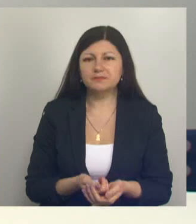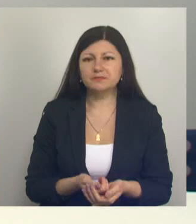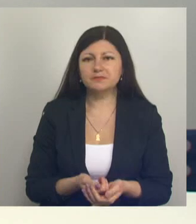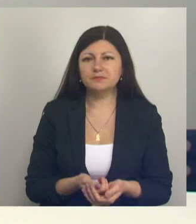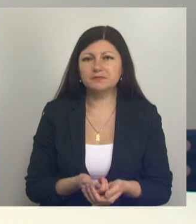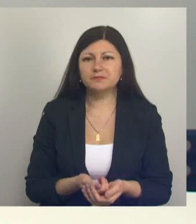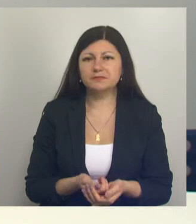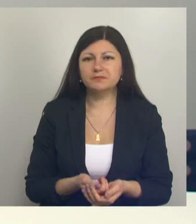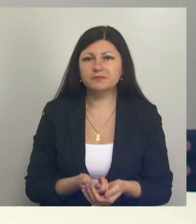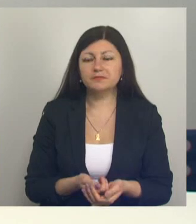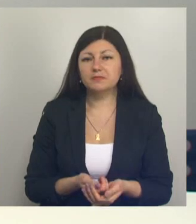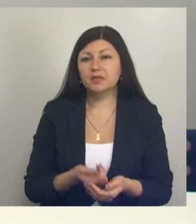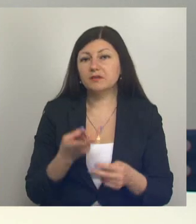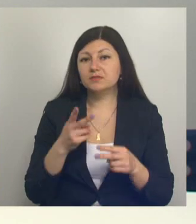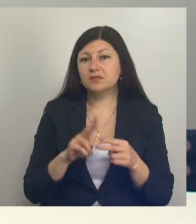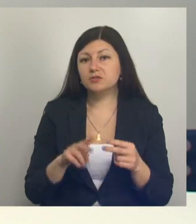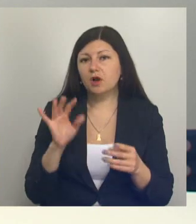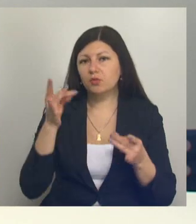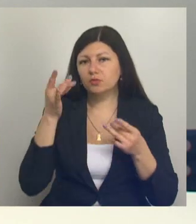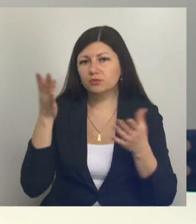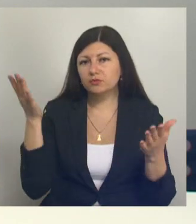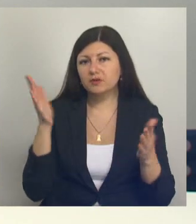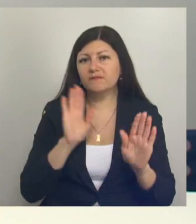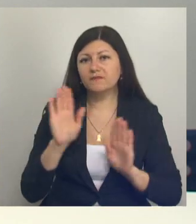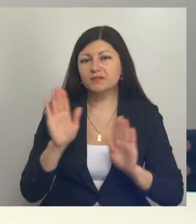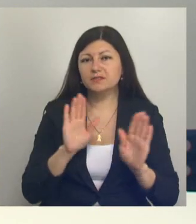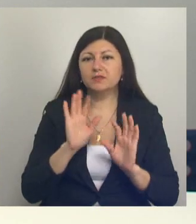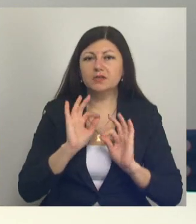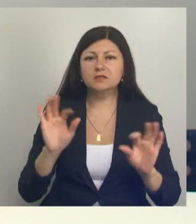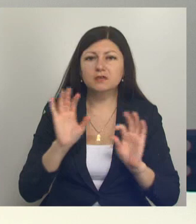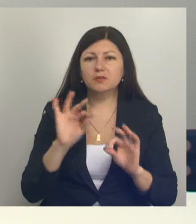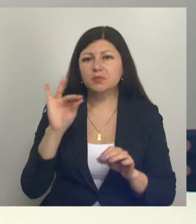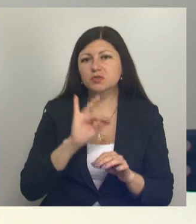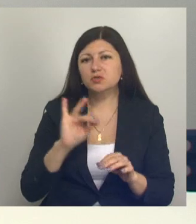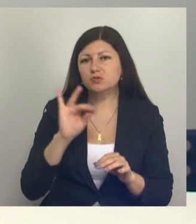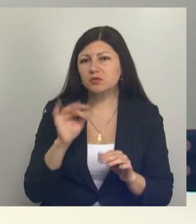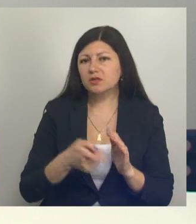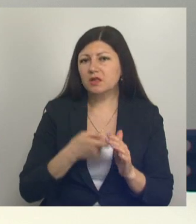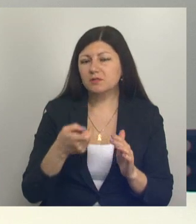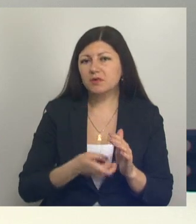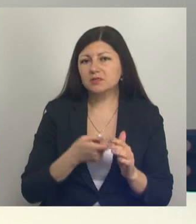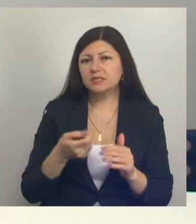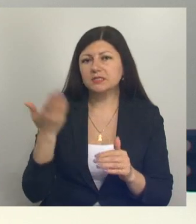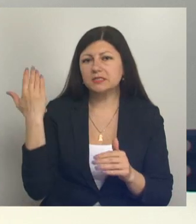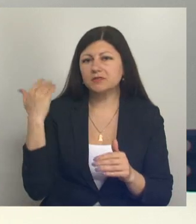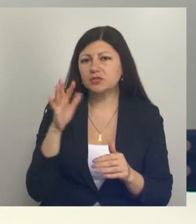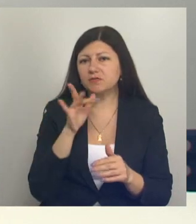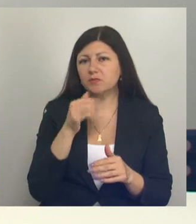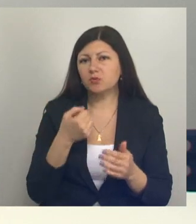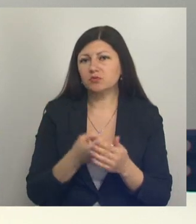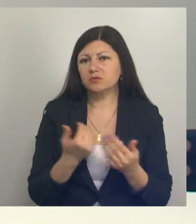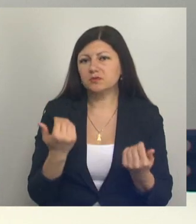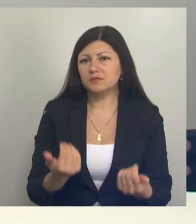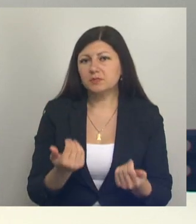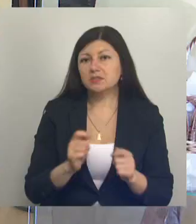В завершении о культуре. Выставка, рассказывающая об истории Донбасса с древнейших времен до современности,